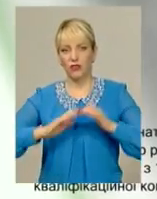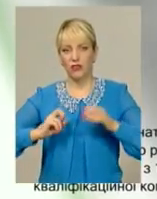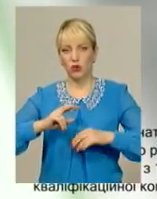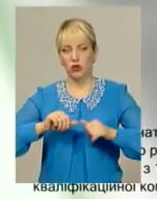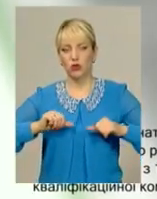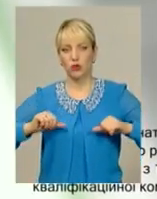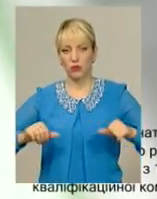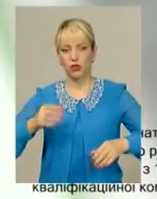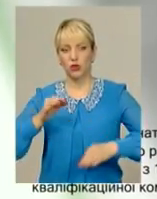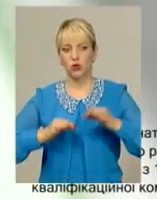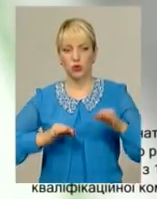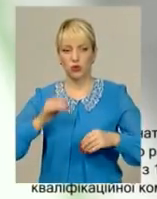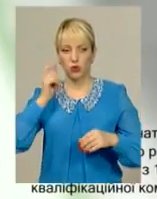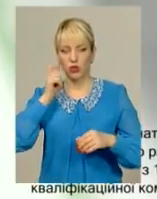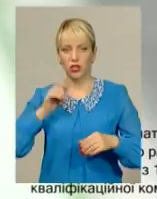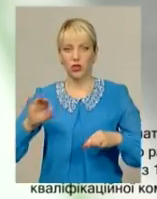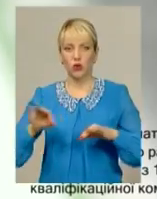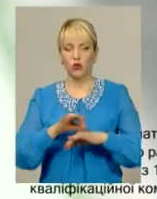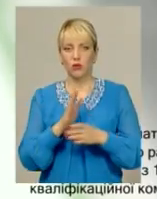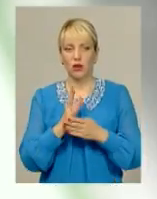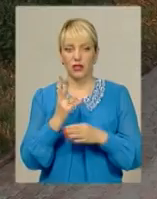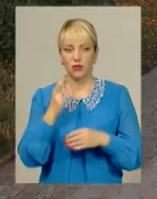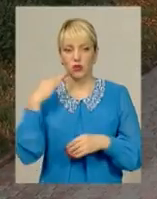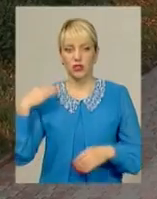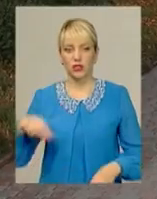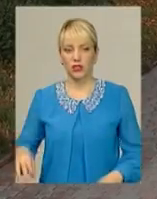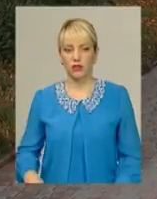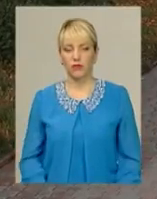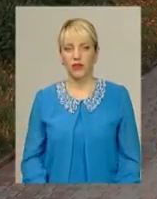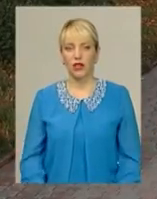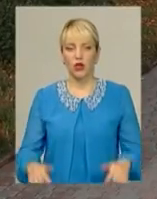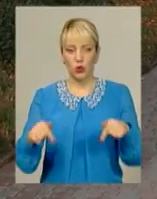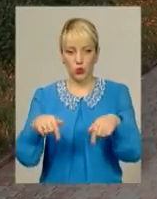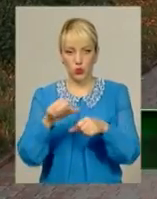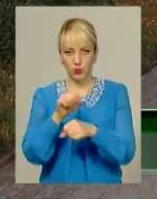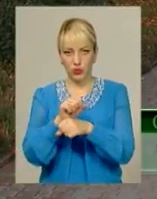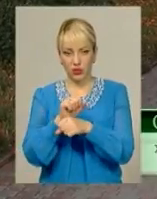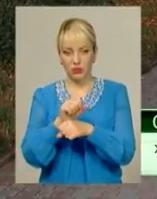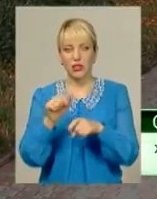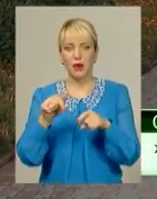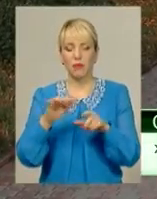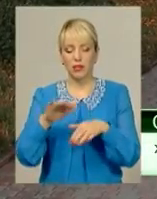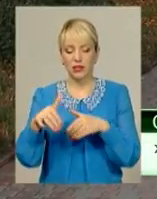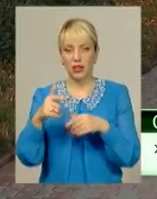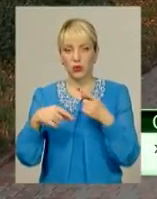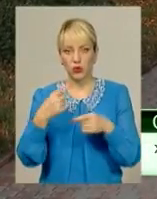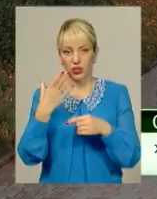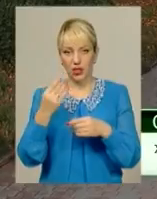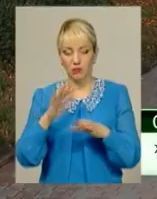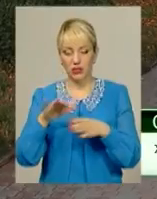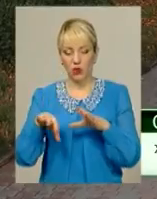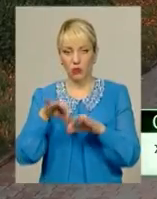комісії суддів України. Одружений має двох синів. І ось тут зупинимся. Наступного дня після обрання Анатолія